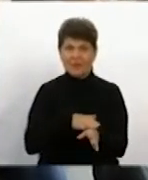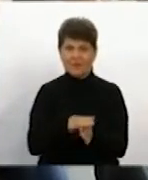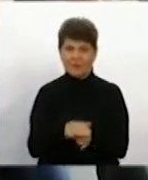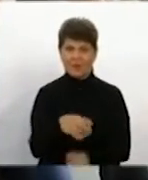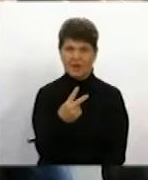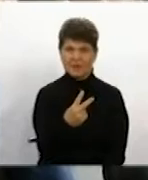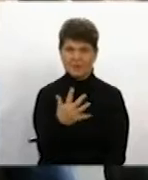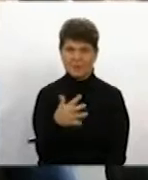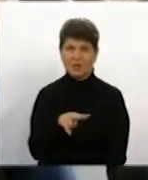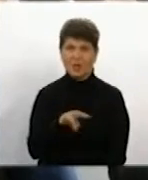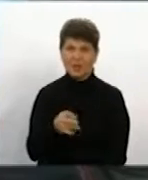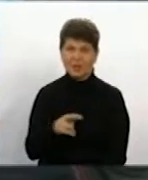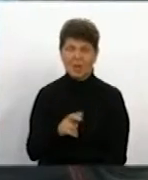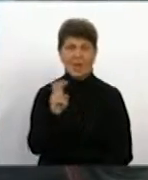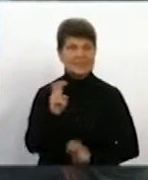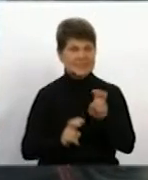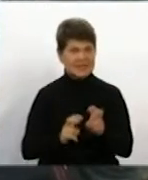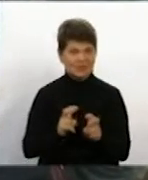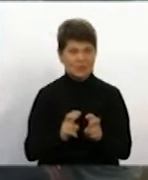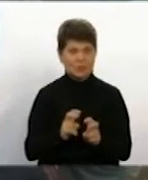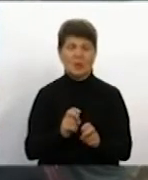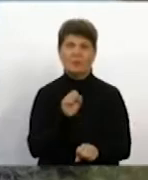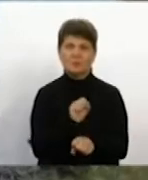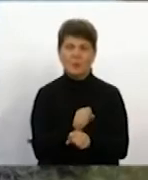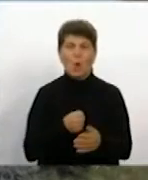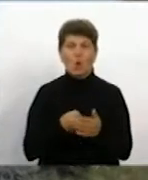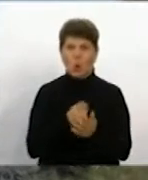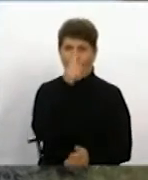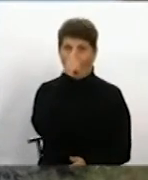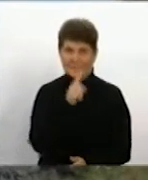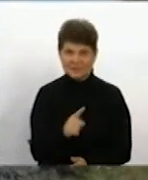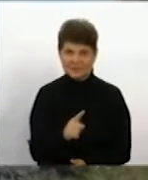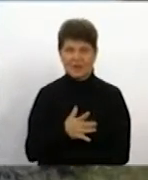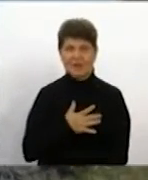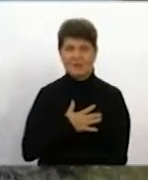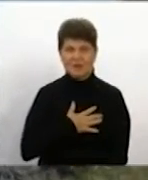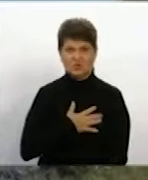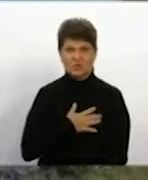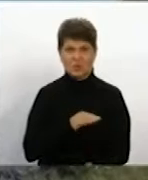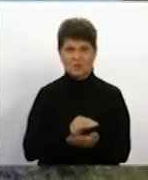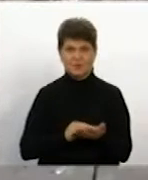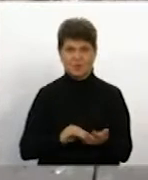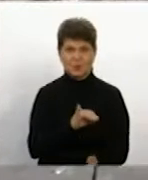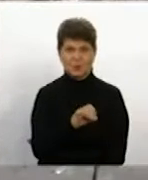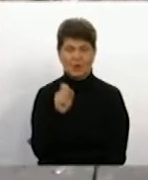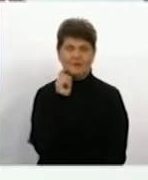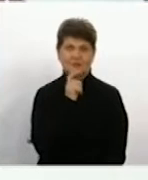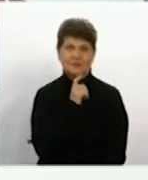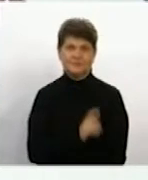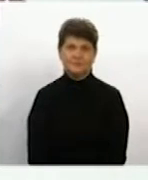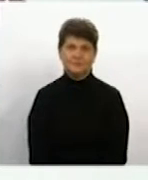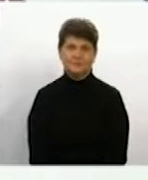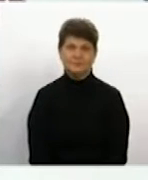25 липня. Завод роботу призупинив за місяць до цього. Віталій Бондарєв, Володимир Черніков, новини на Суспільному, Вінниця.